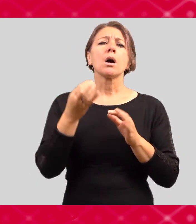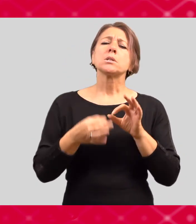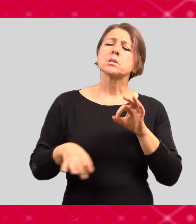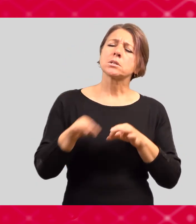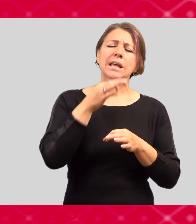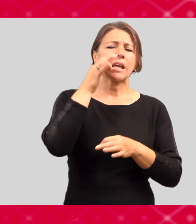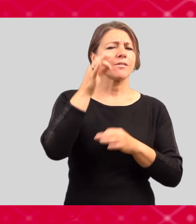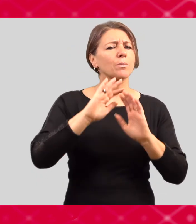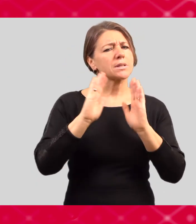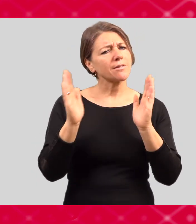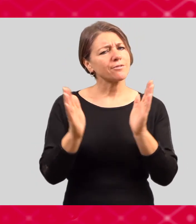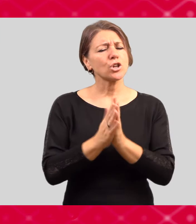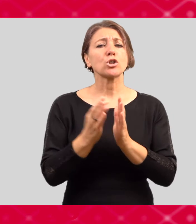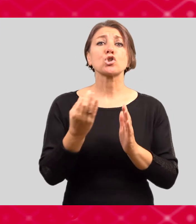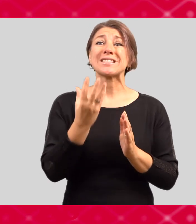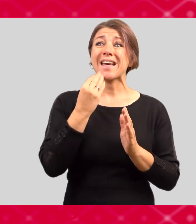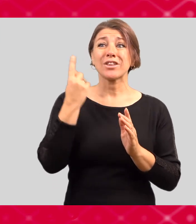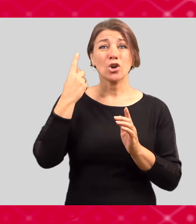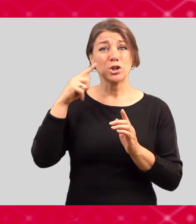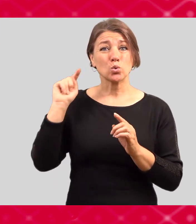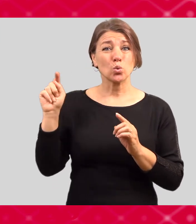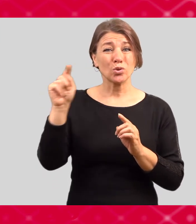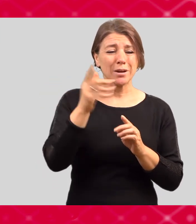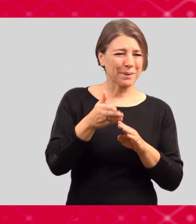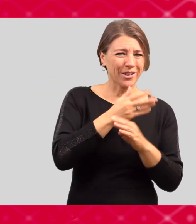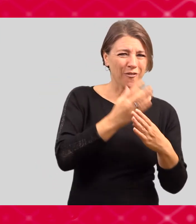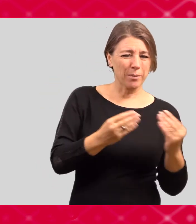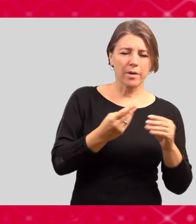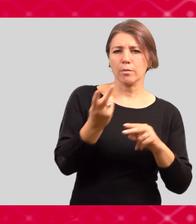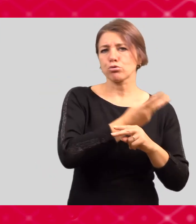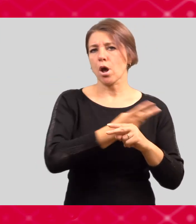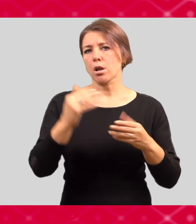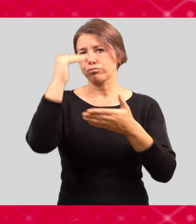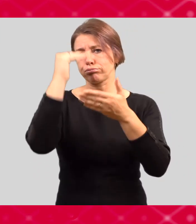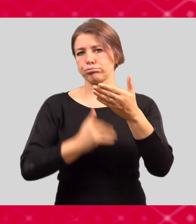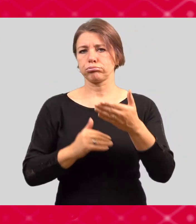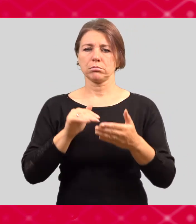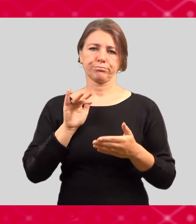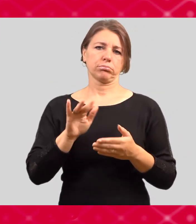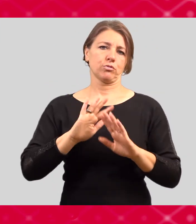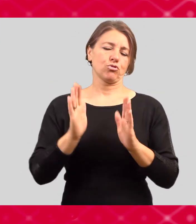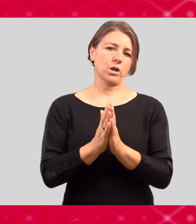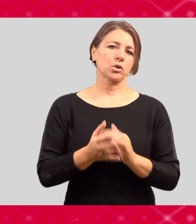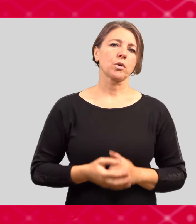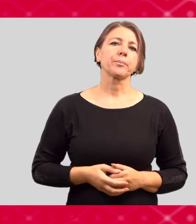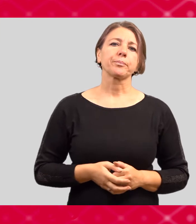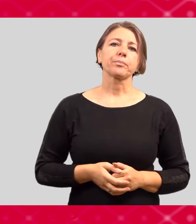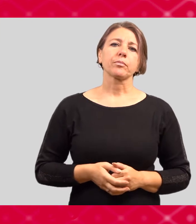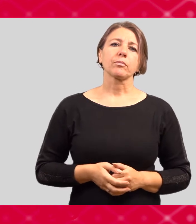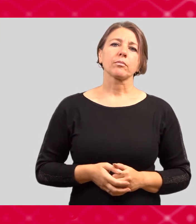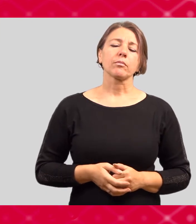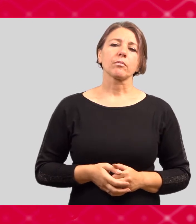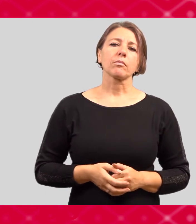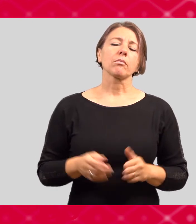pomoc pro znevýhodněné studující, kterou jsem tady teď nastínila. Když bych to měla schrnout, tak se